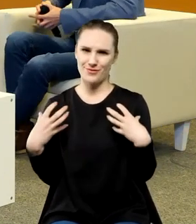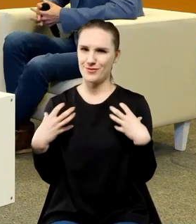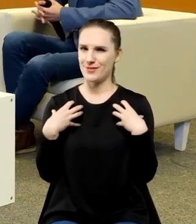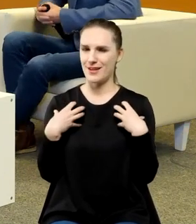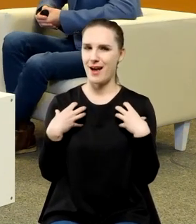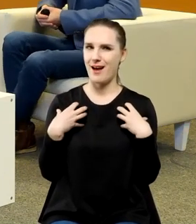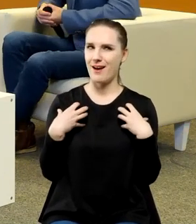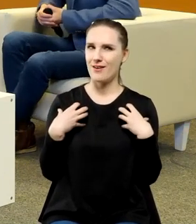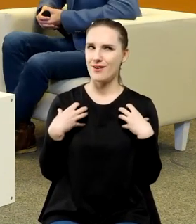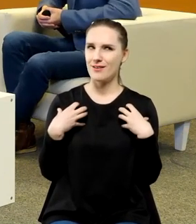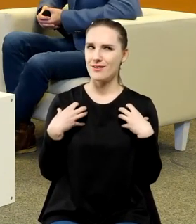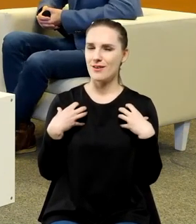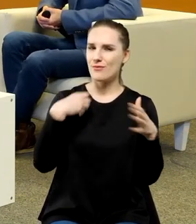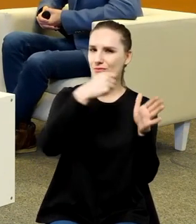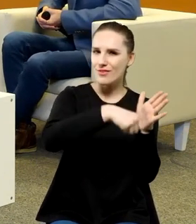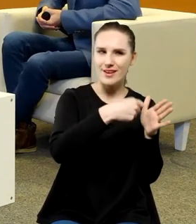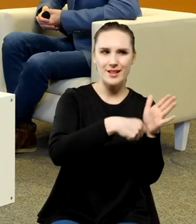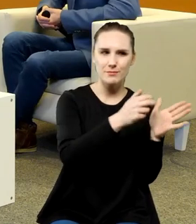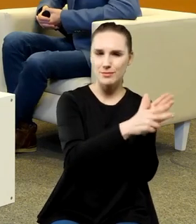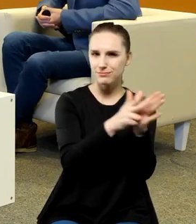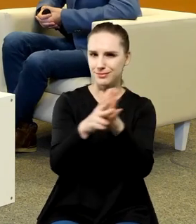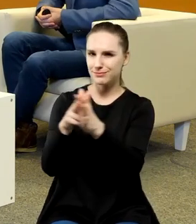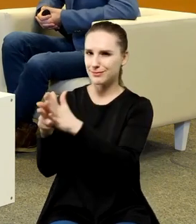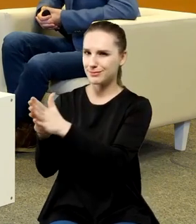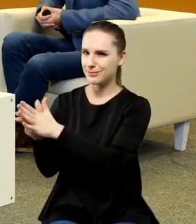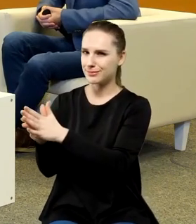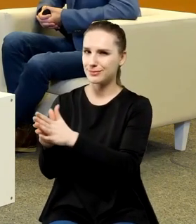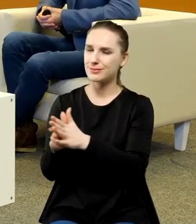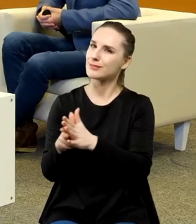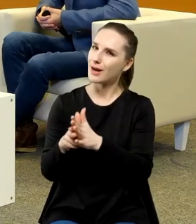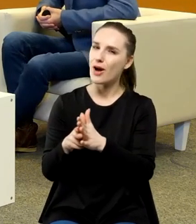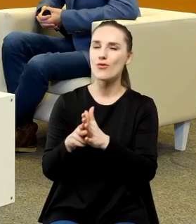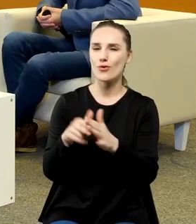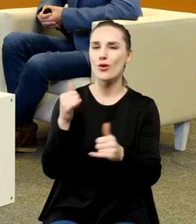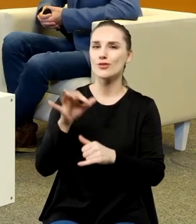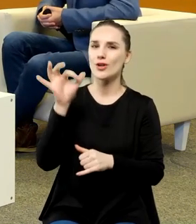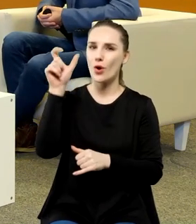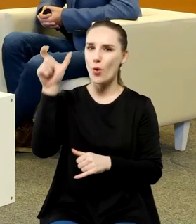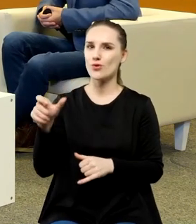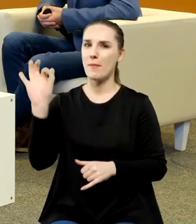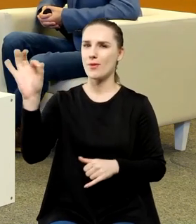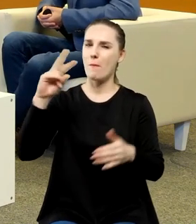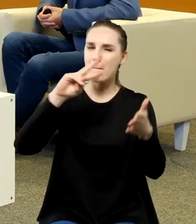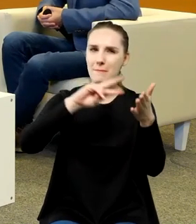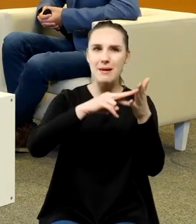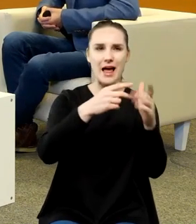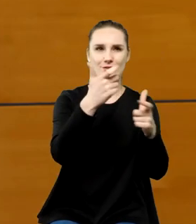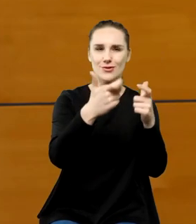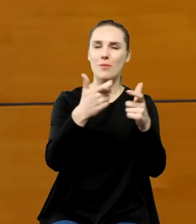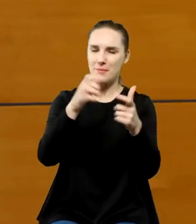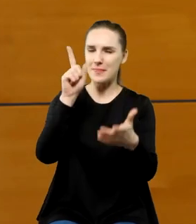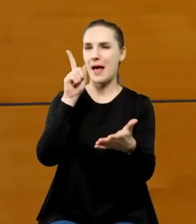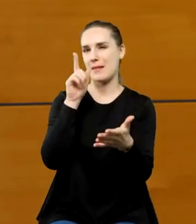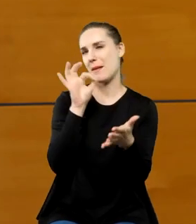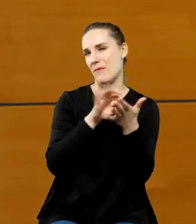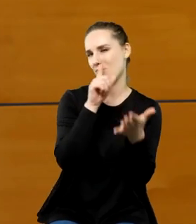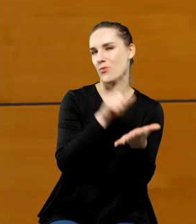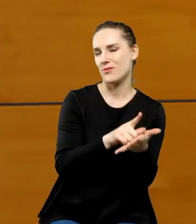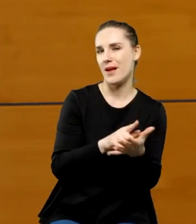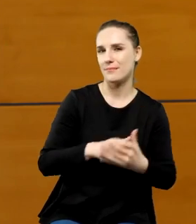filmowych jeśli można tak to określić w jego życiu dobry scenarzysta z pewnością potrafiłby wyciągnąć wiele